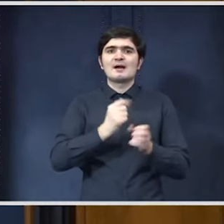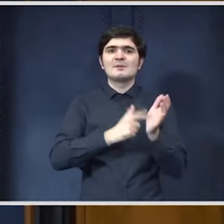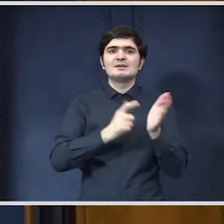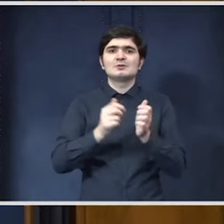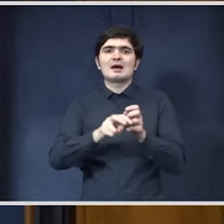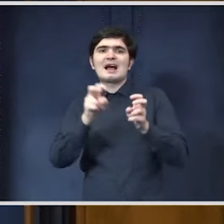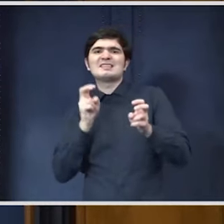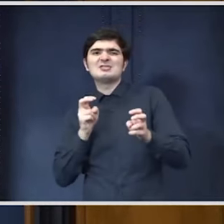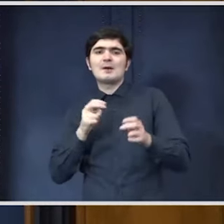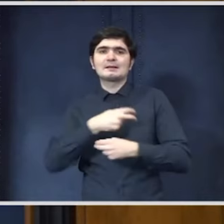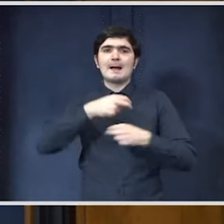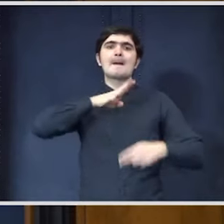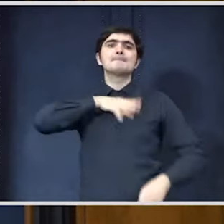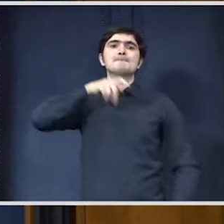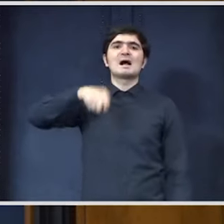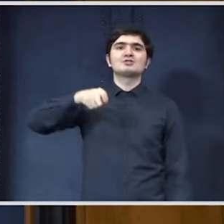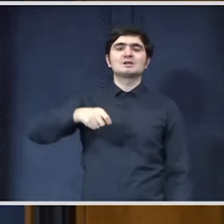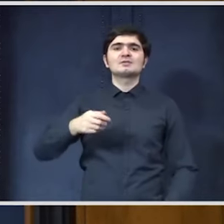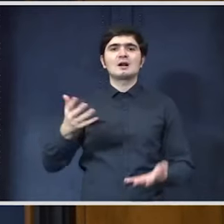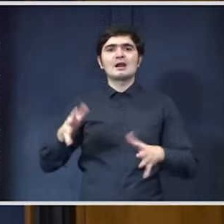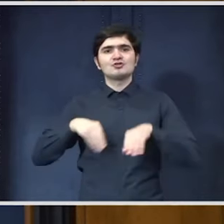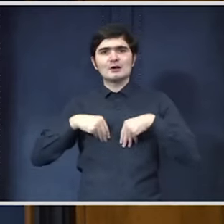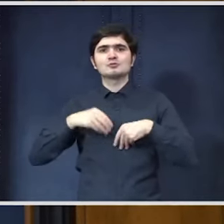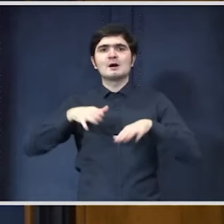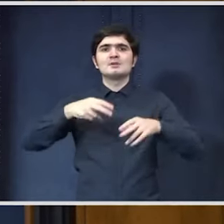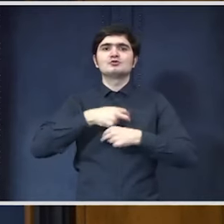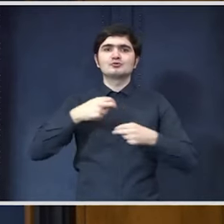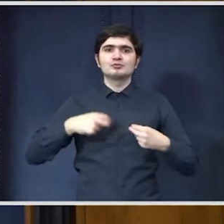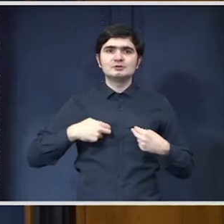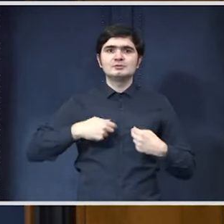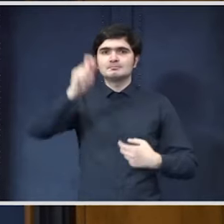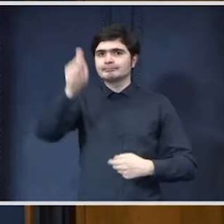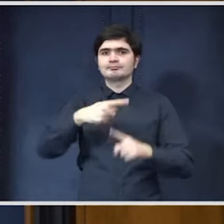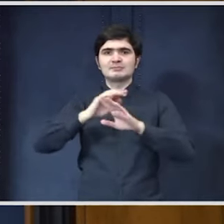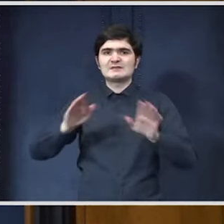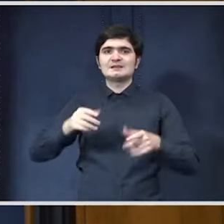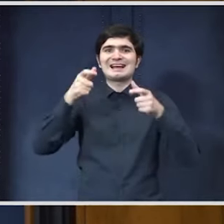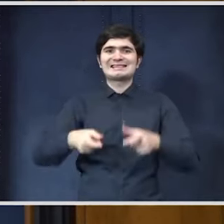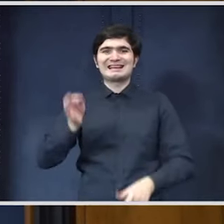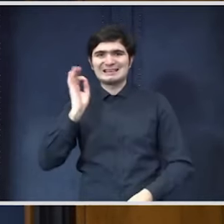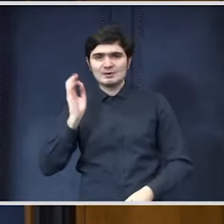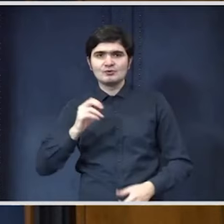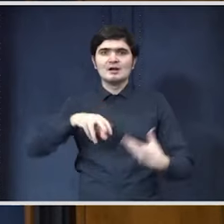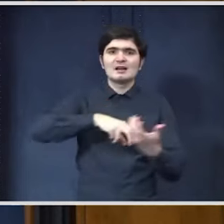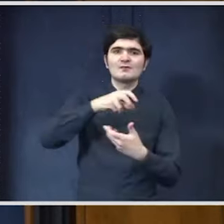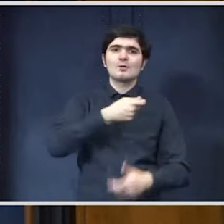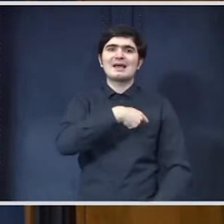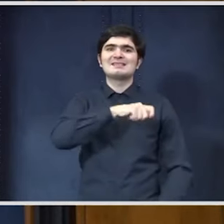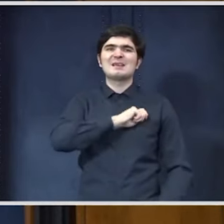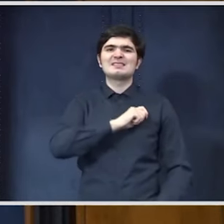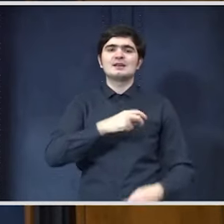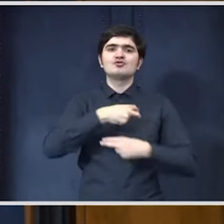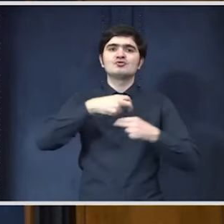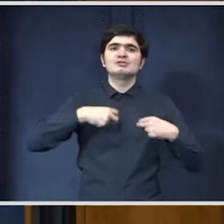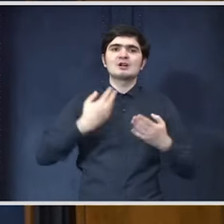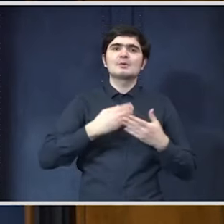asumate de domnul ministru al justiției, Stelian Ion, desfințarea secției speciale, reforma inspecției judiciare pentru a